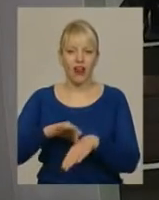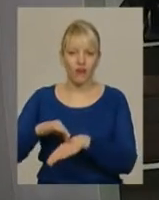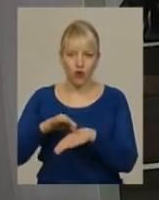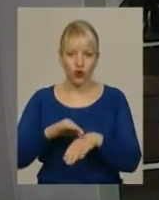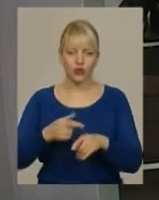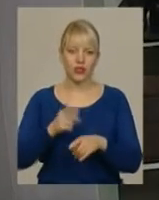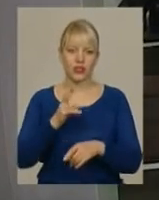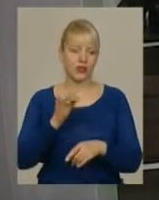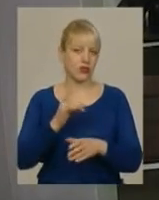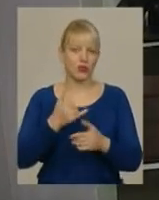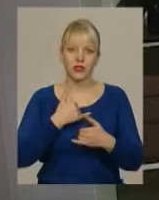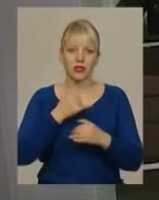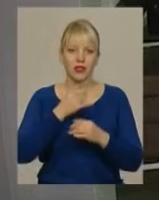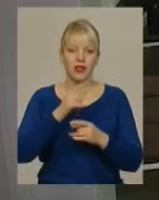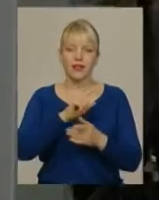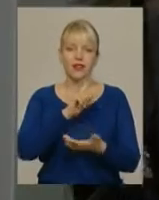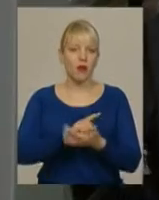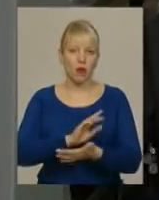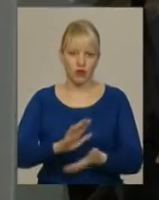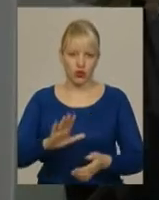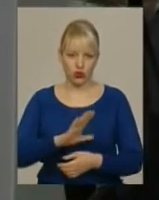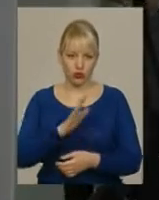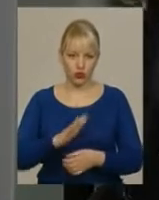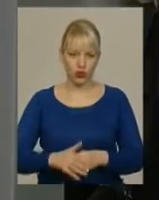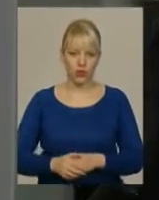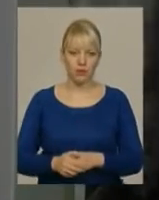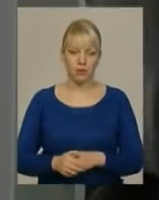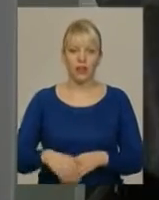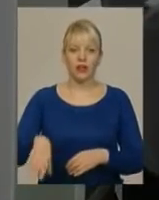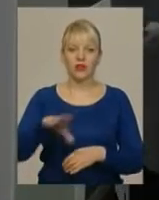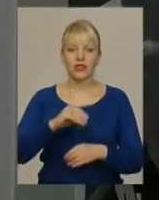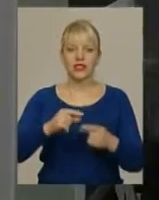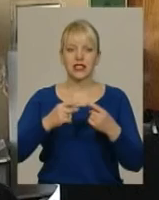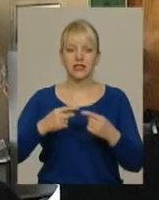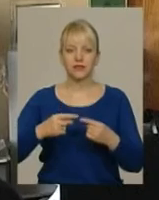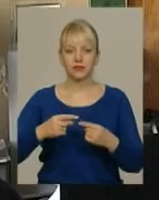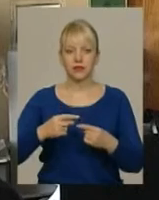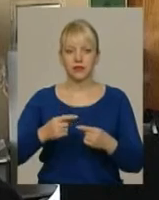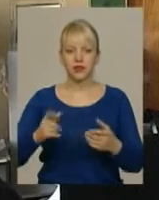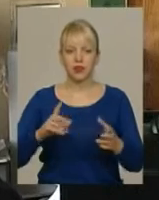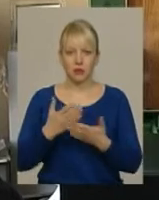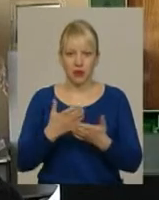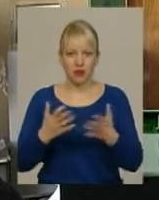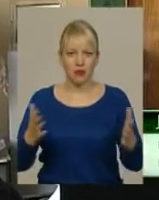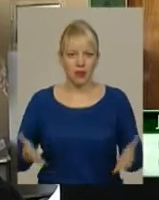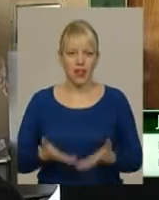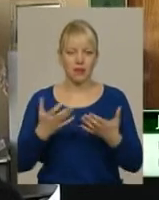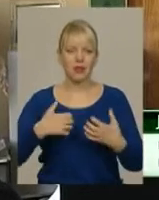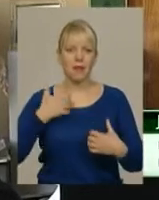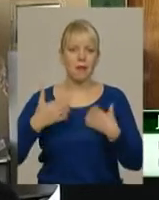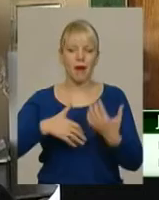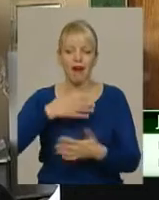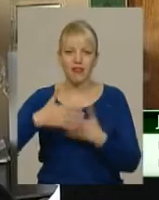три випадки захворювань, каже головний лікар Хмельницького центру первинної допомоги номер два. Усі серед дорослих. Піднімати зараз паніку